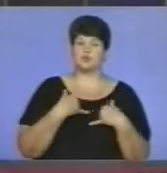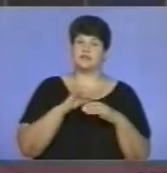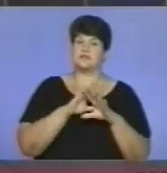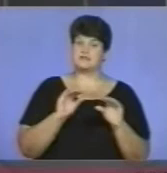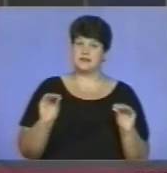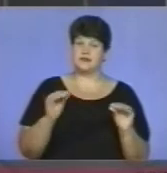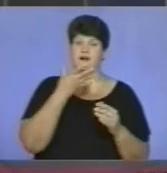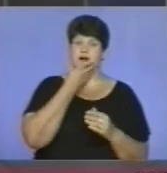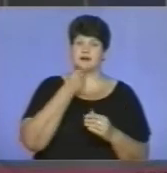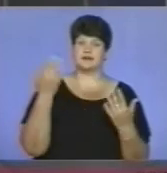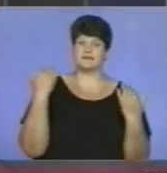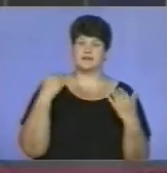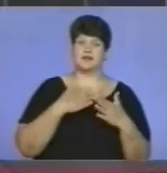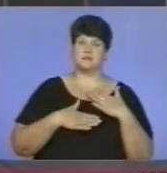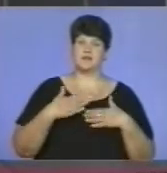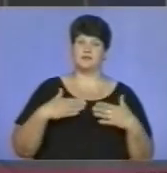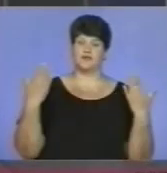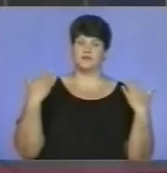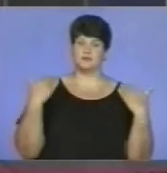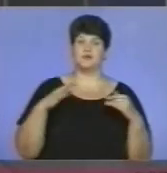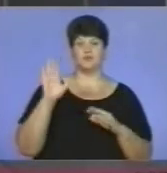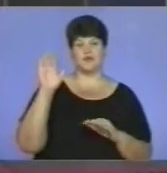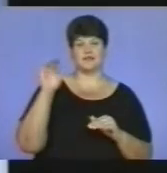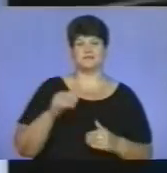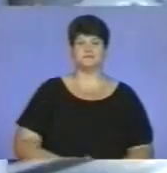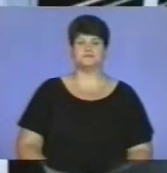все. Гарних вихідних і приємного відпочинку. Бувайте!